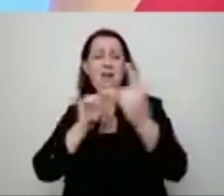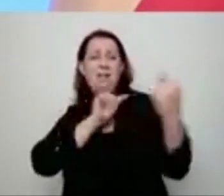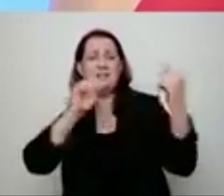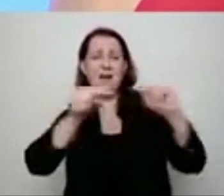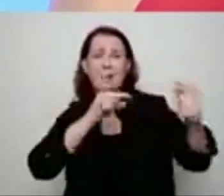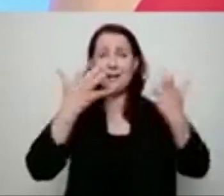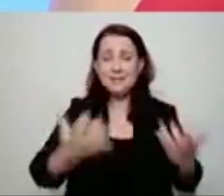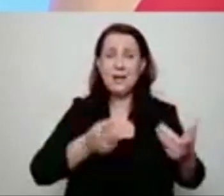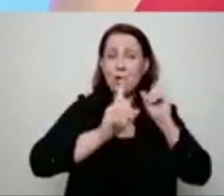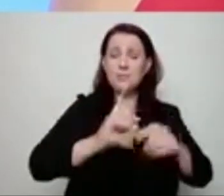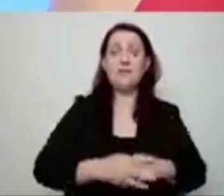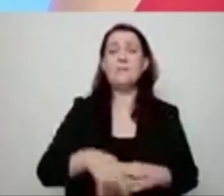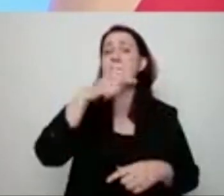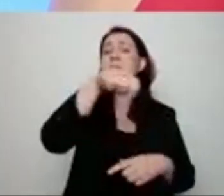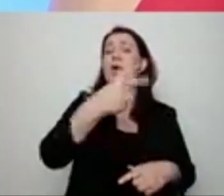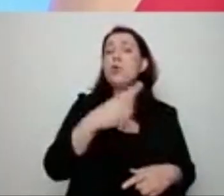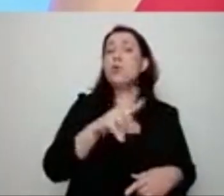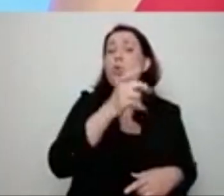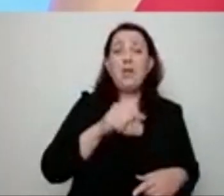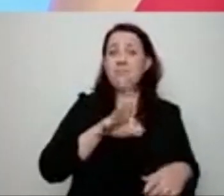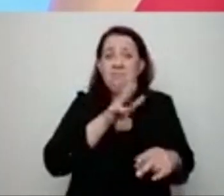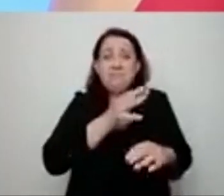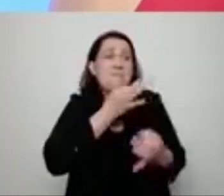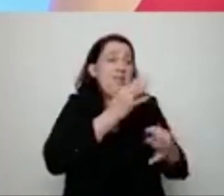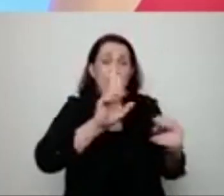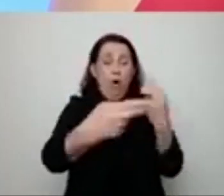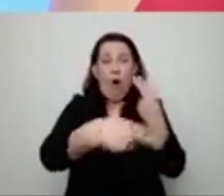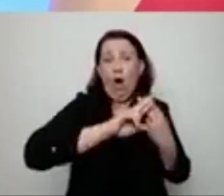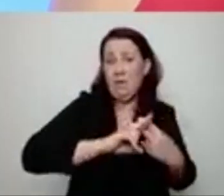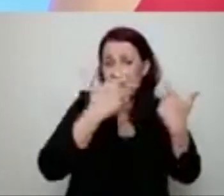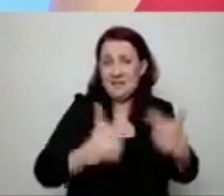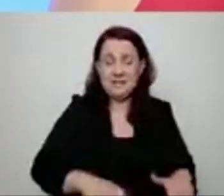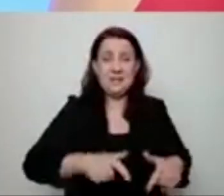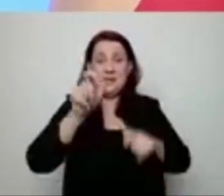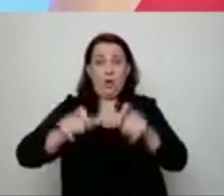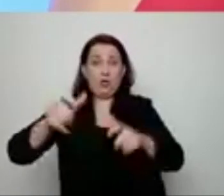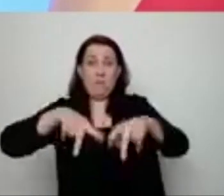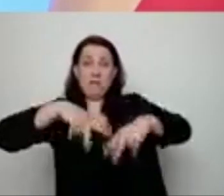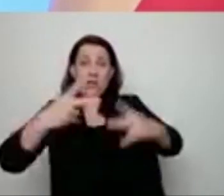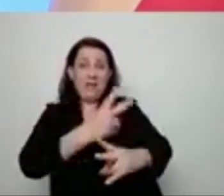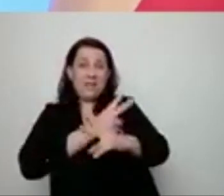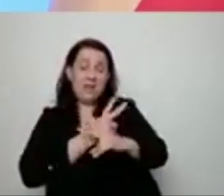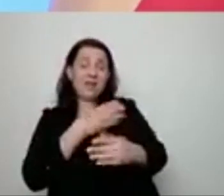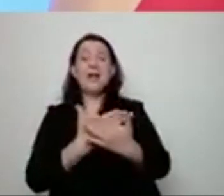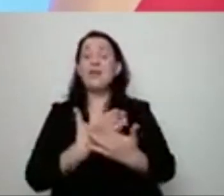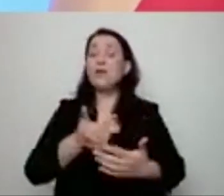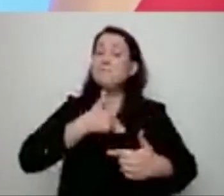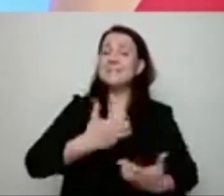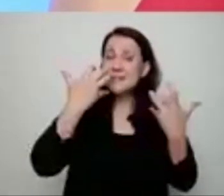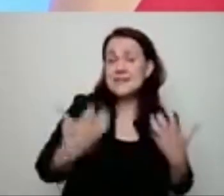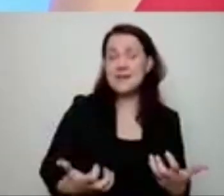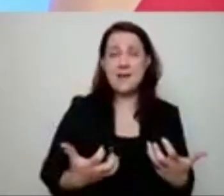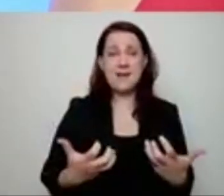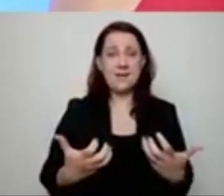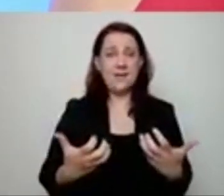Prezydent Andrzej Duda nie odpowiada na żadne pytania niezależnych dziennikarzy i dlatego bardzo mi zależy na tym, żeby